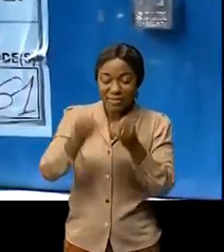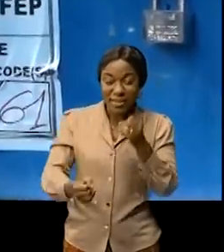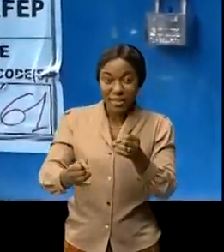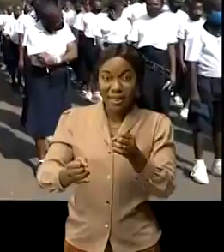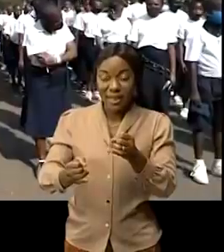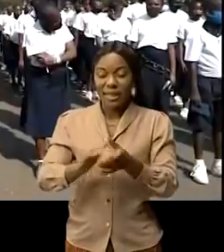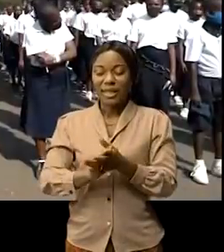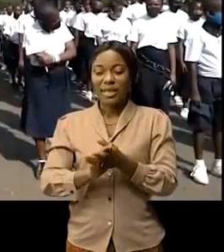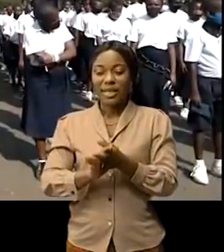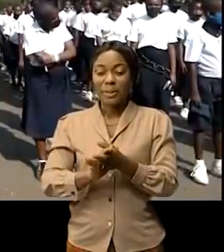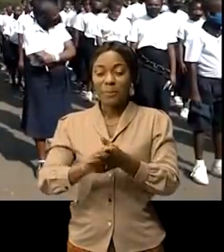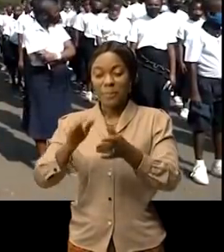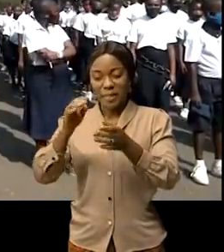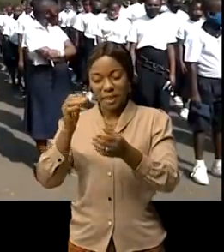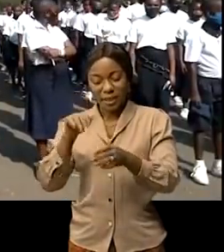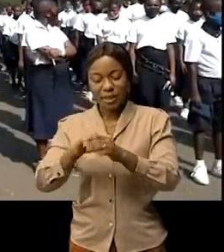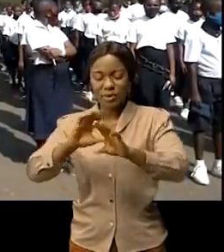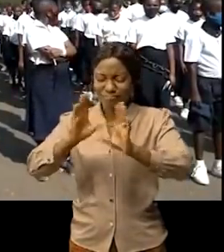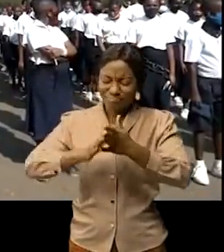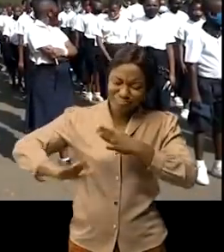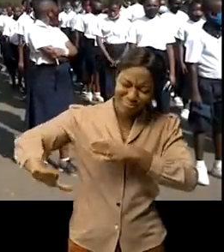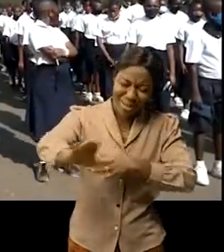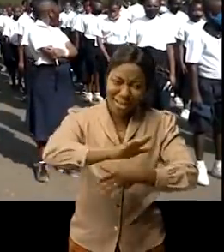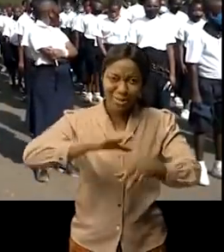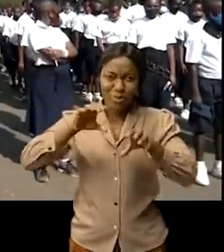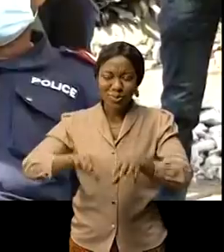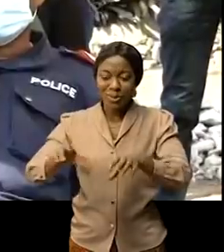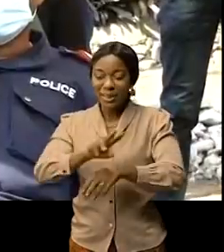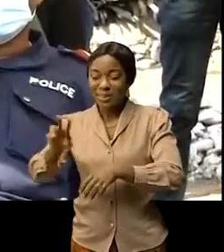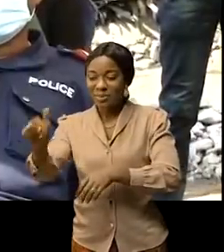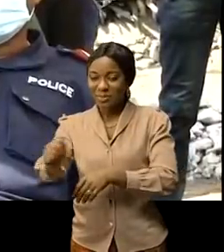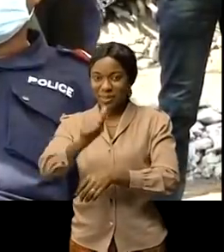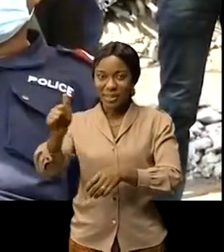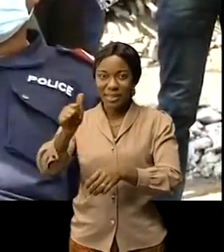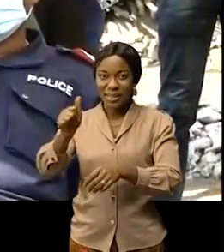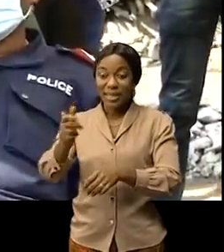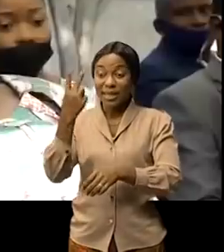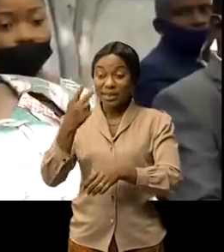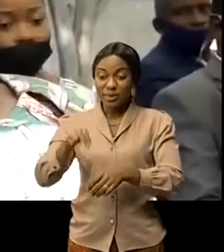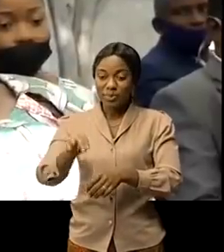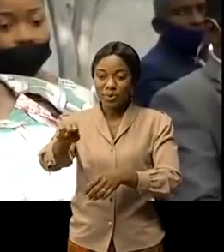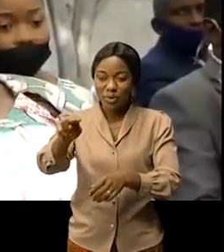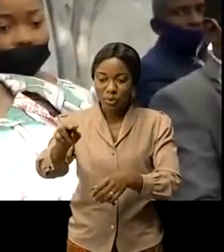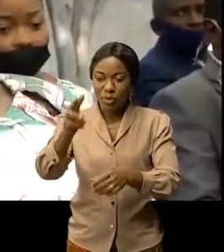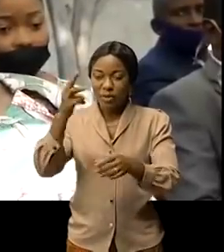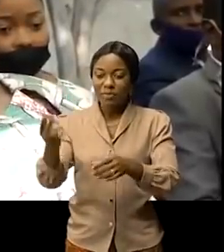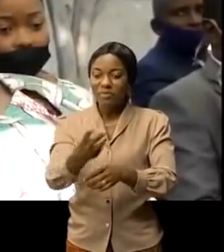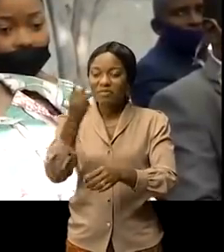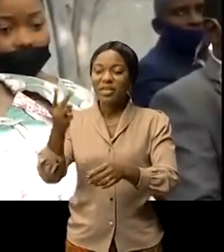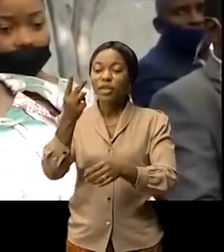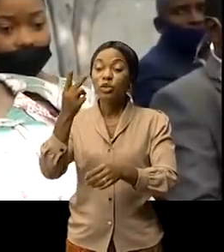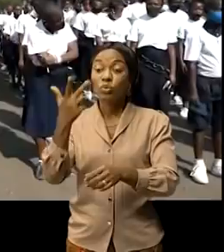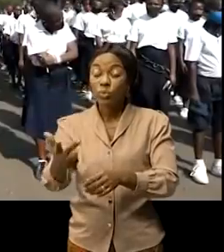Ténafep sur l'ensemble du territoire national édition 2021. Près de 2,023,763